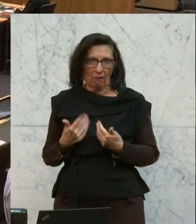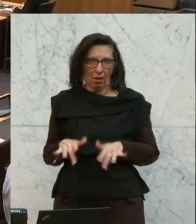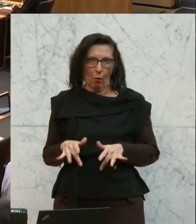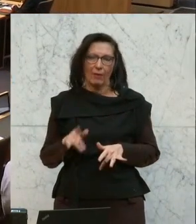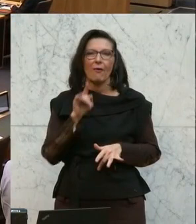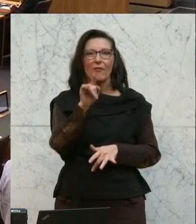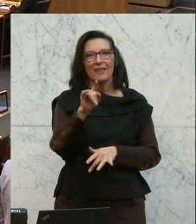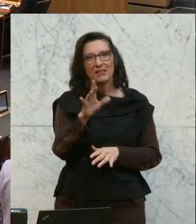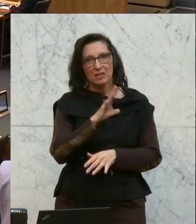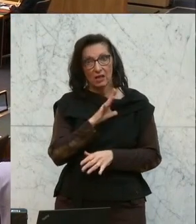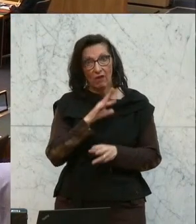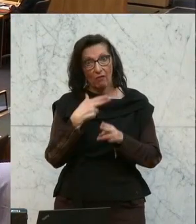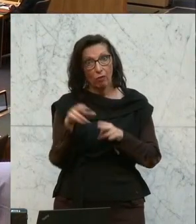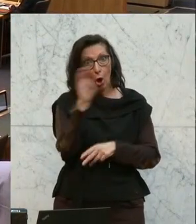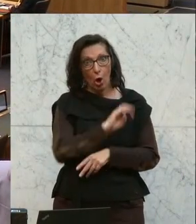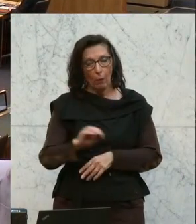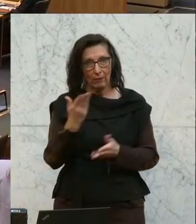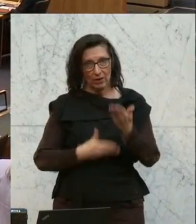die wirtschaftliche Zukunft dieses Kontinents.